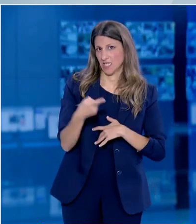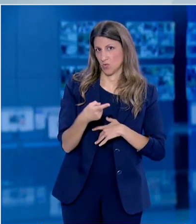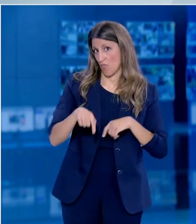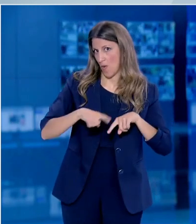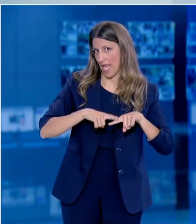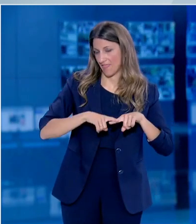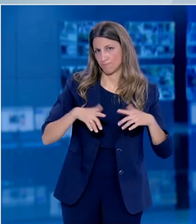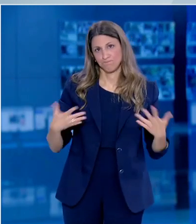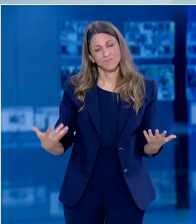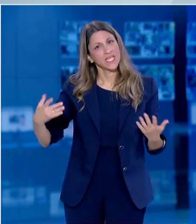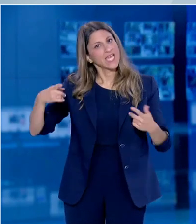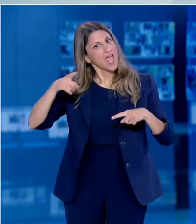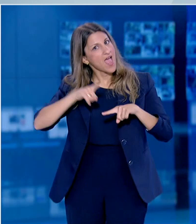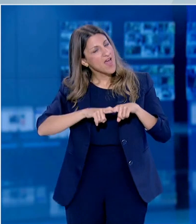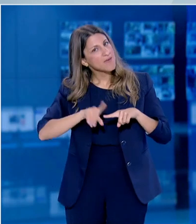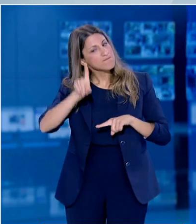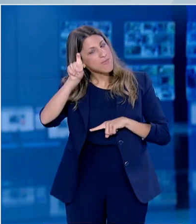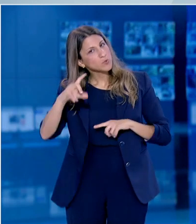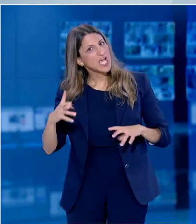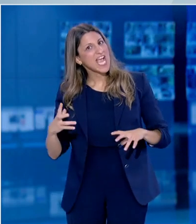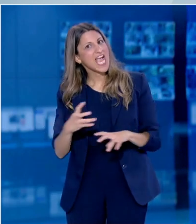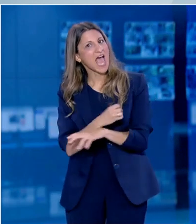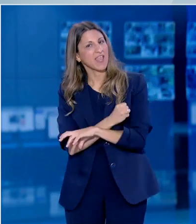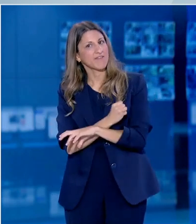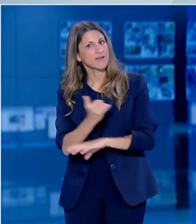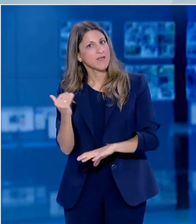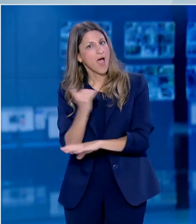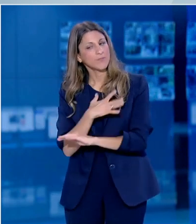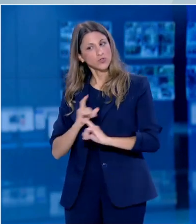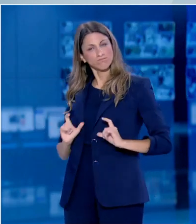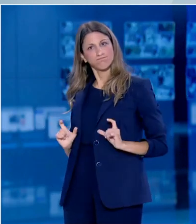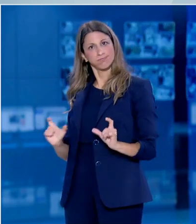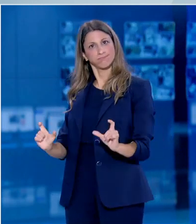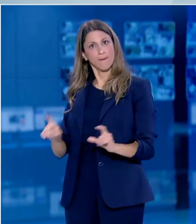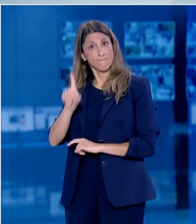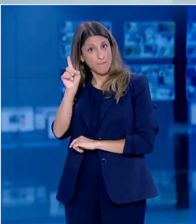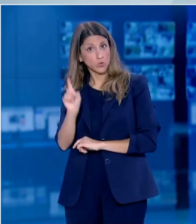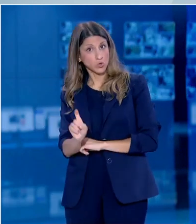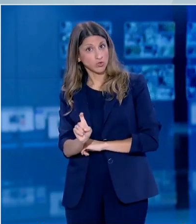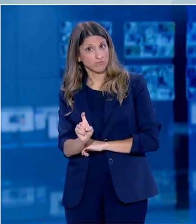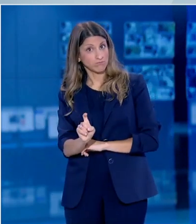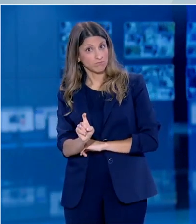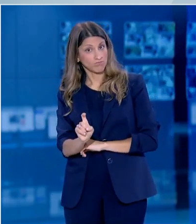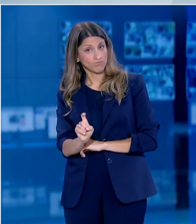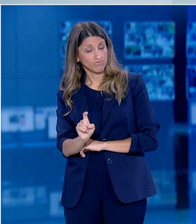Μήπως τελικά η χώρα μας κατάφερε να αποκτήσει εμέσως λίγο μεγαλύτερη ανοσία της αγέλης από όσο αρχικά υπολογίζαμε.